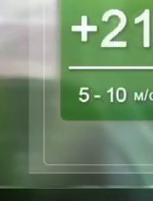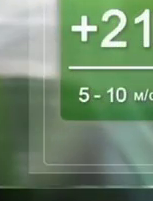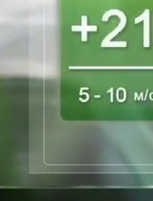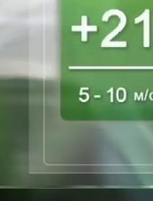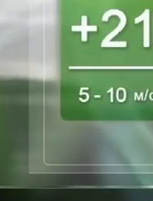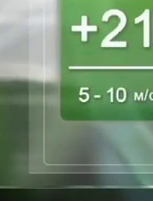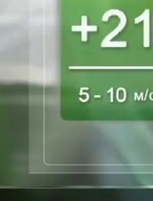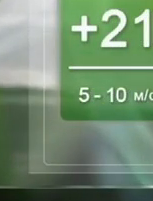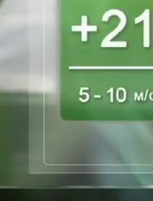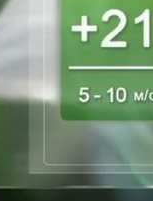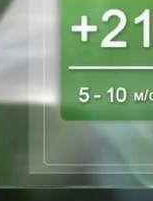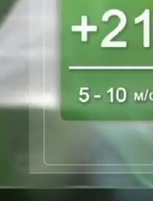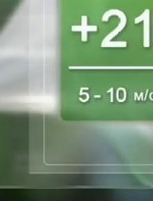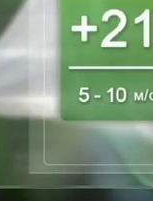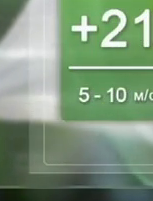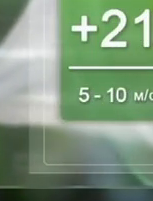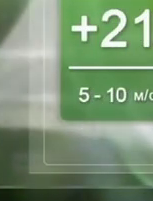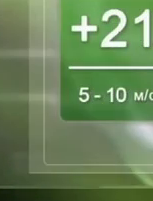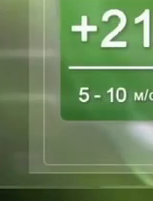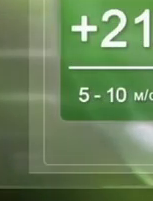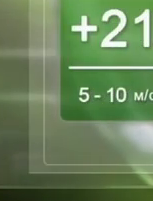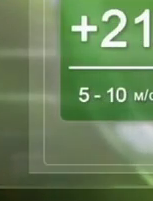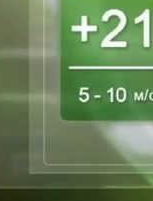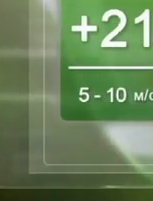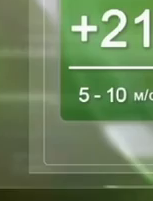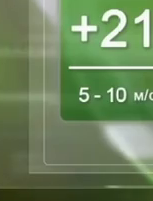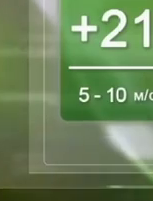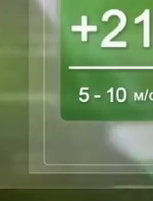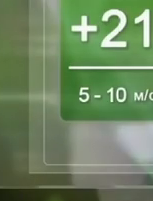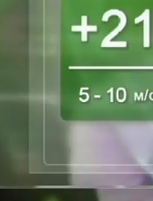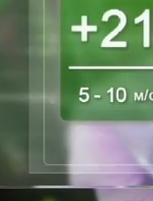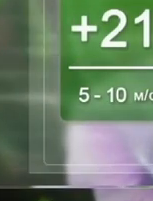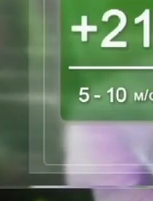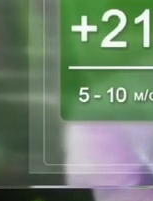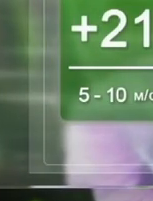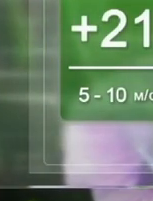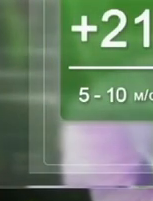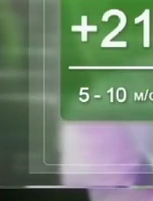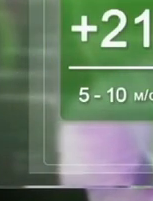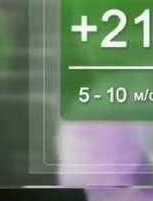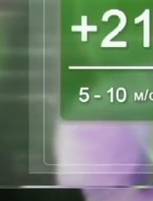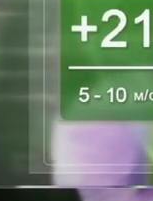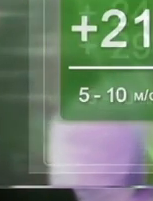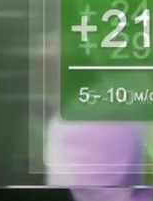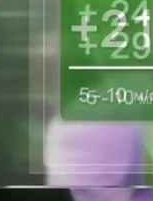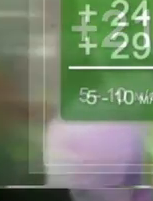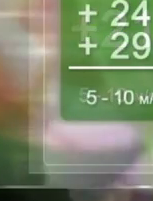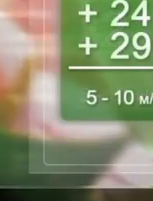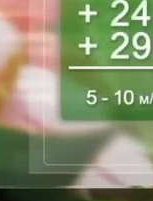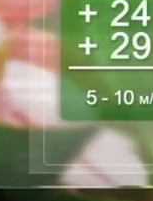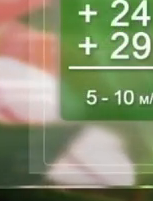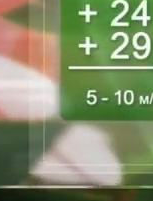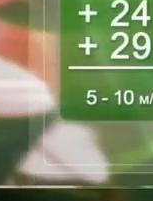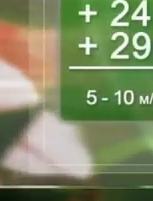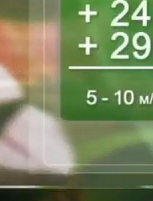В обласному центрі вночі повітря прогріється до 13-15 градусів, в день стопчики термометрів покажуть плюс 21, плюс 23. У